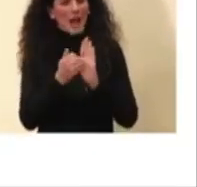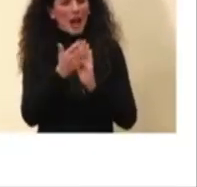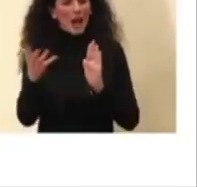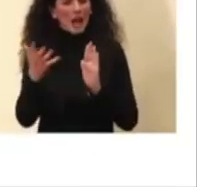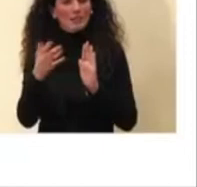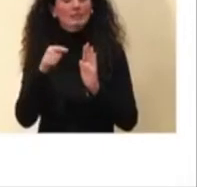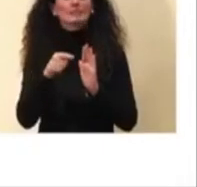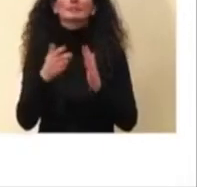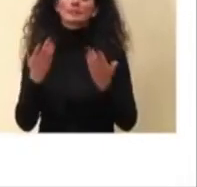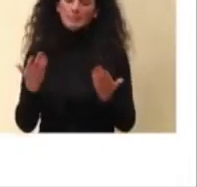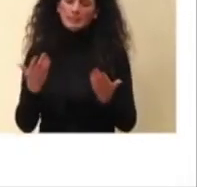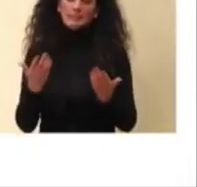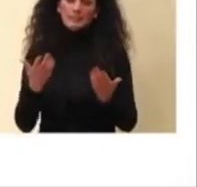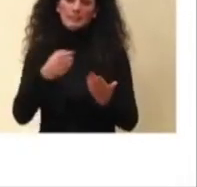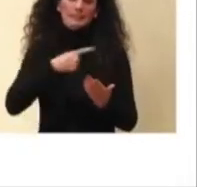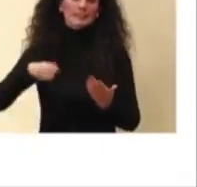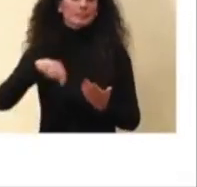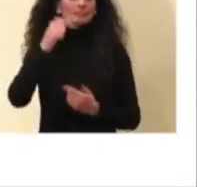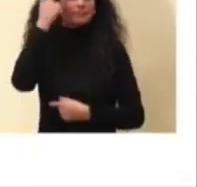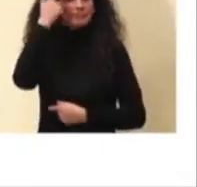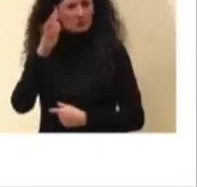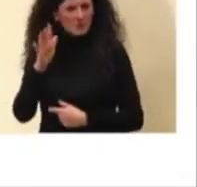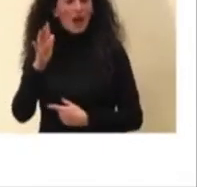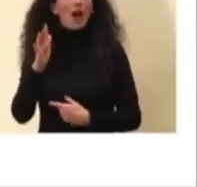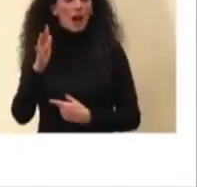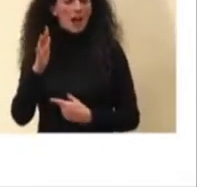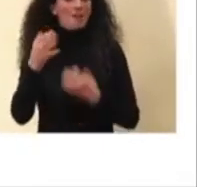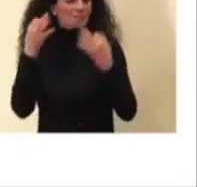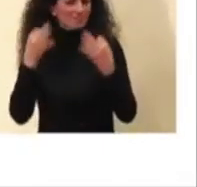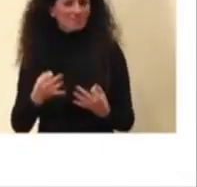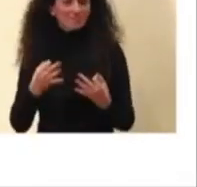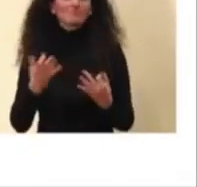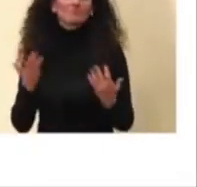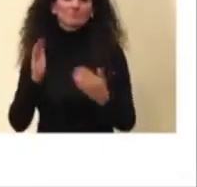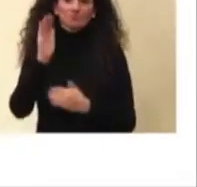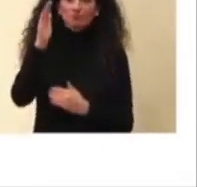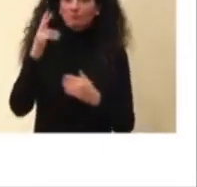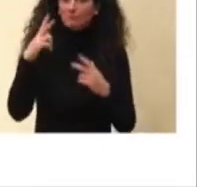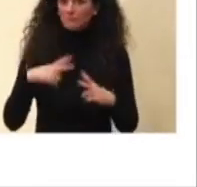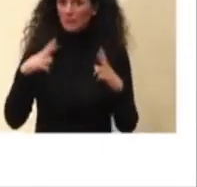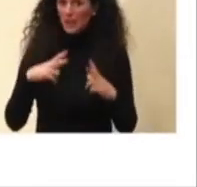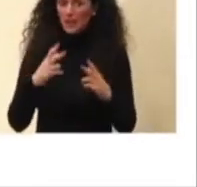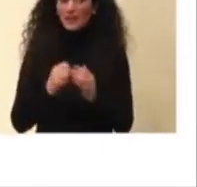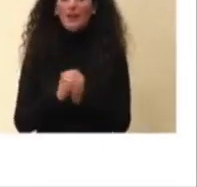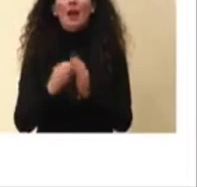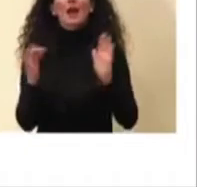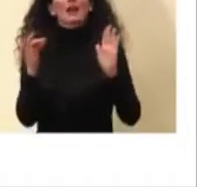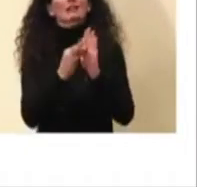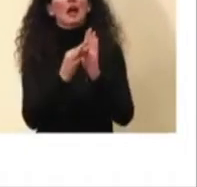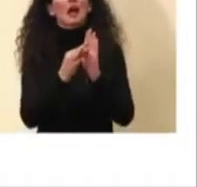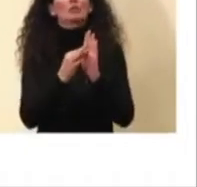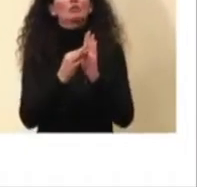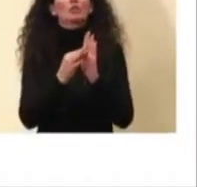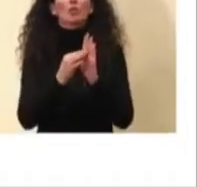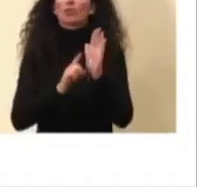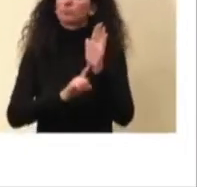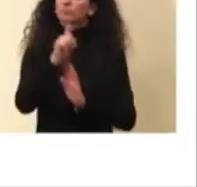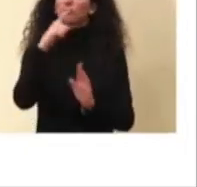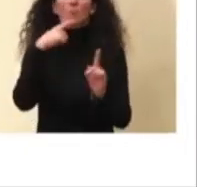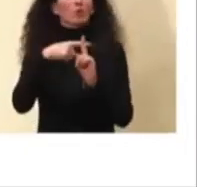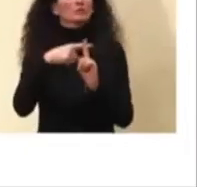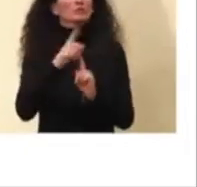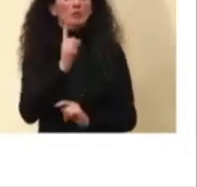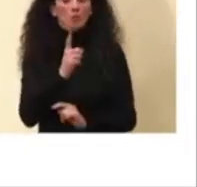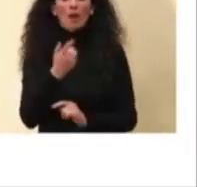aspettavamo, ci aspettiamo è un segnale positivo e mostra sostanzialmente come l'incidenza nelle persone